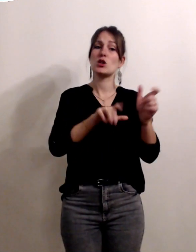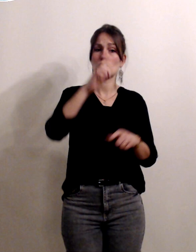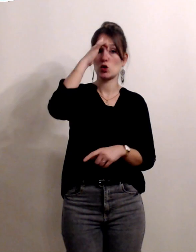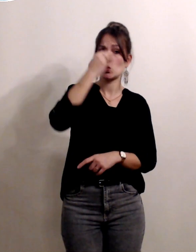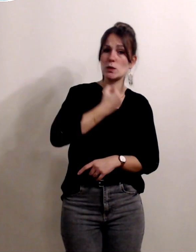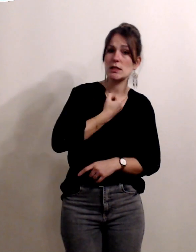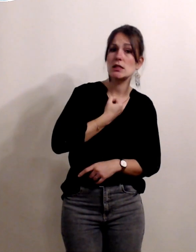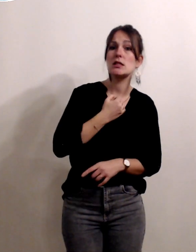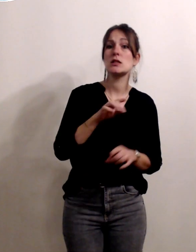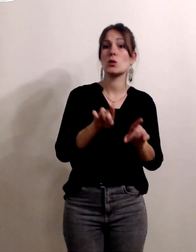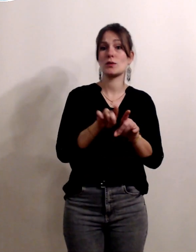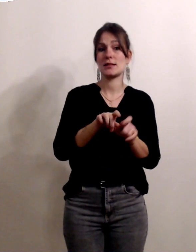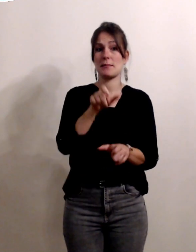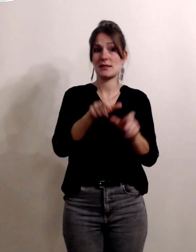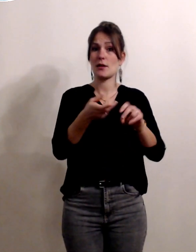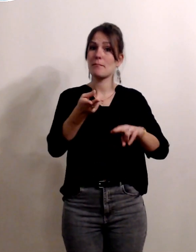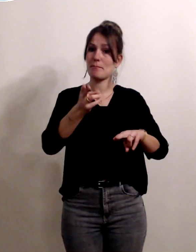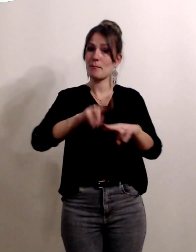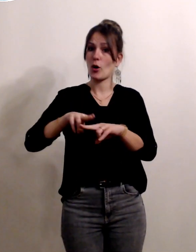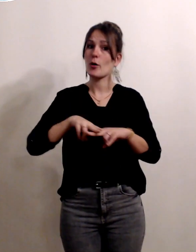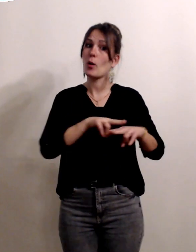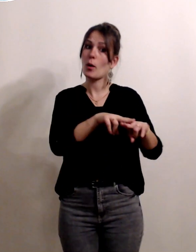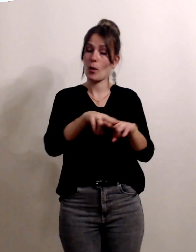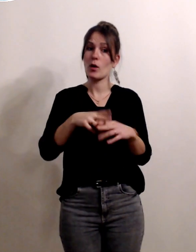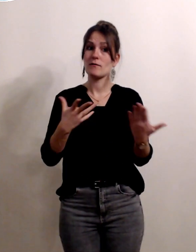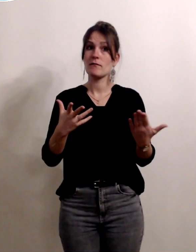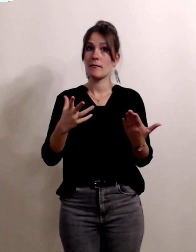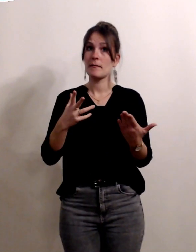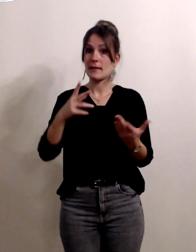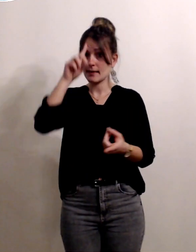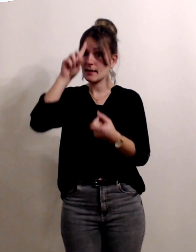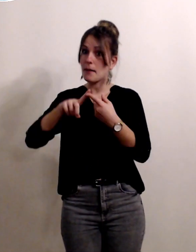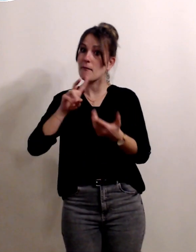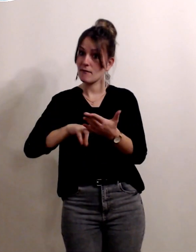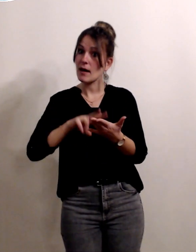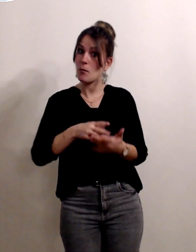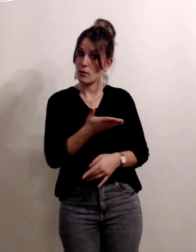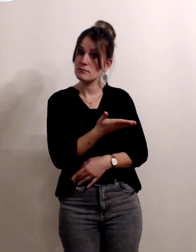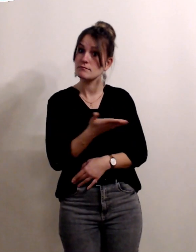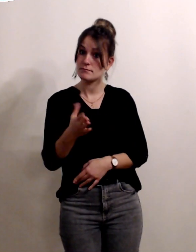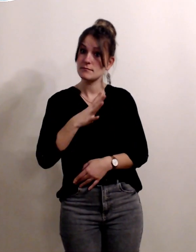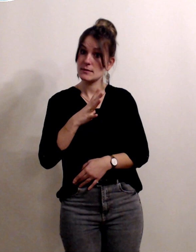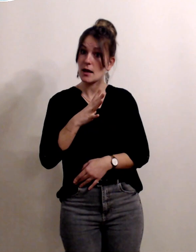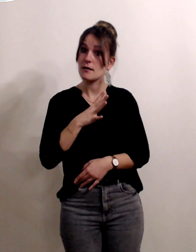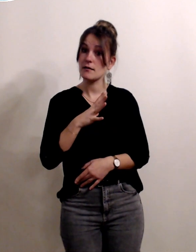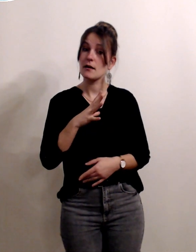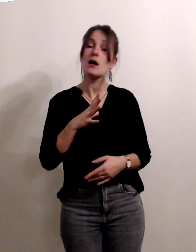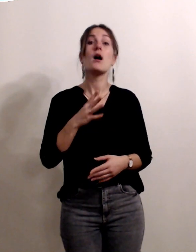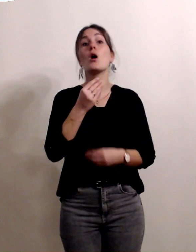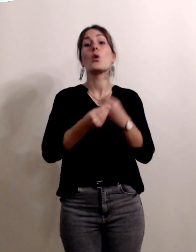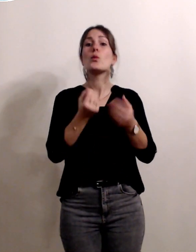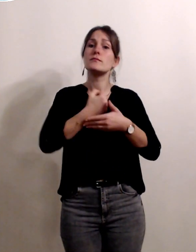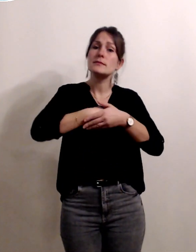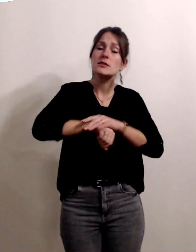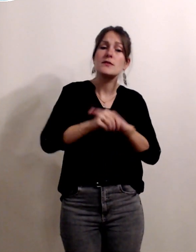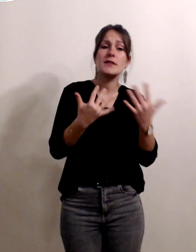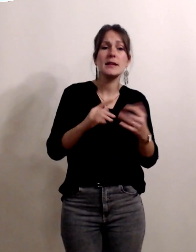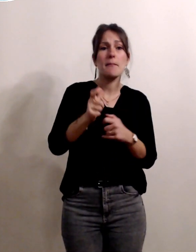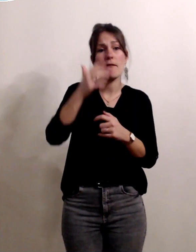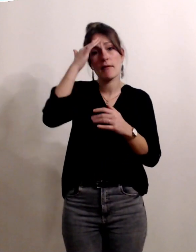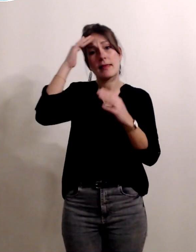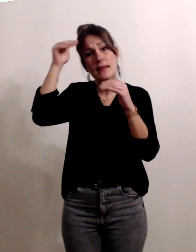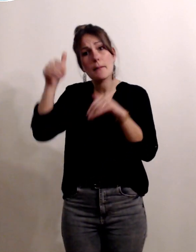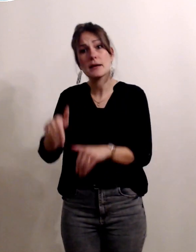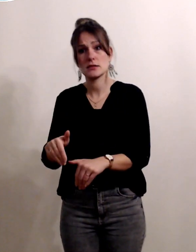chose qui préoccupe qui nous préoccupe parce que la dépression post-natale